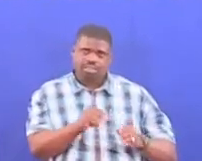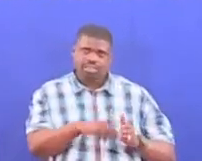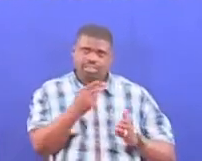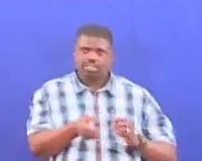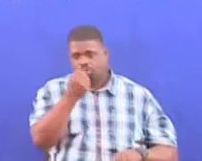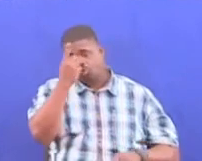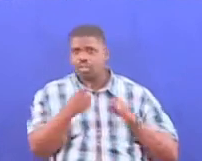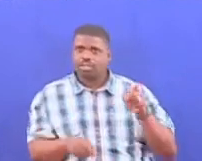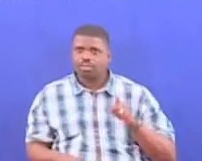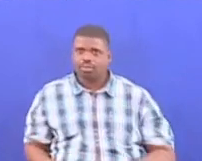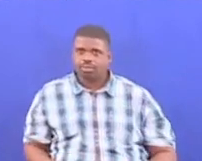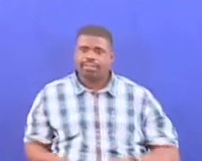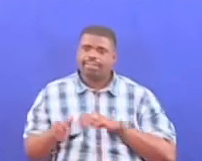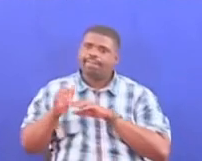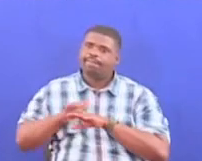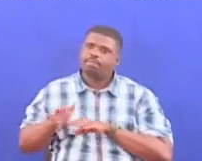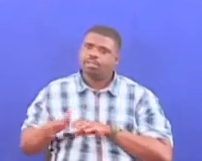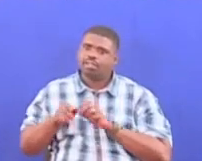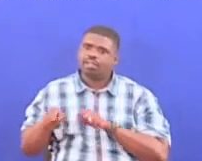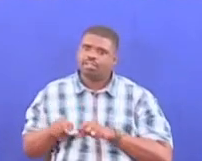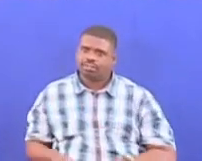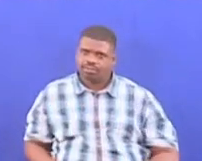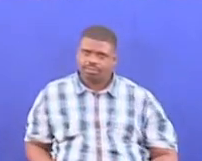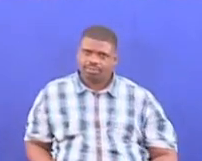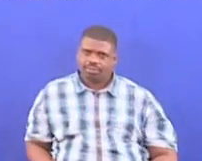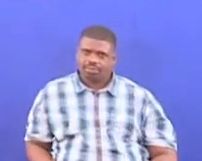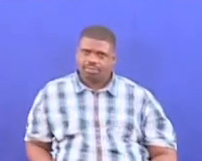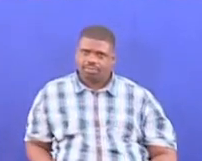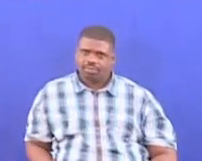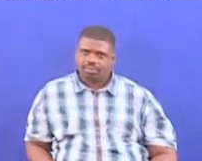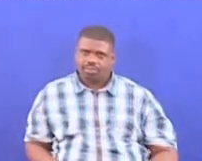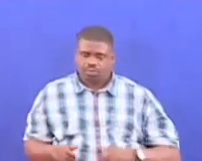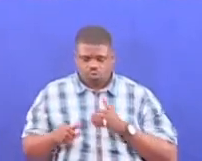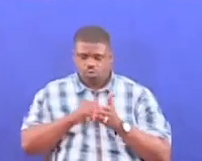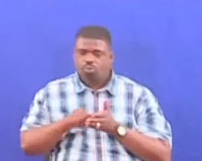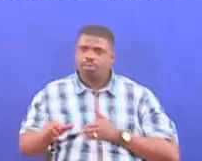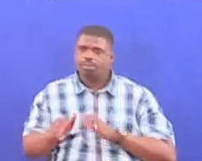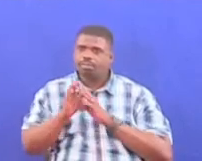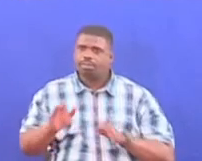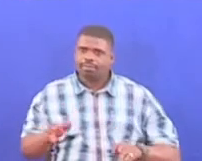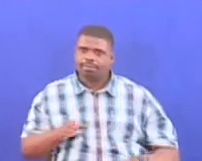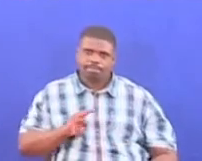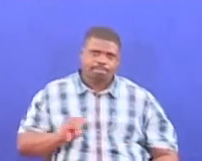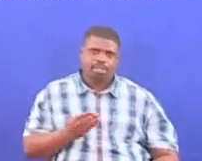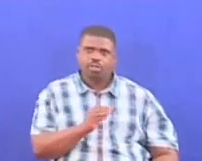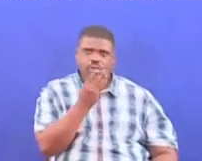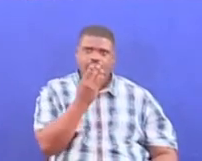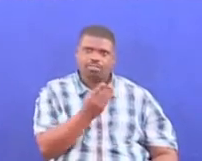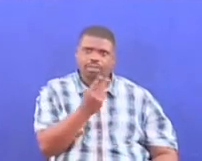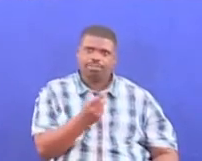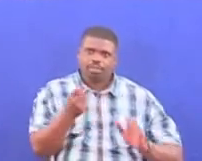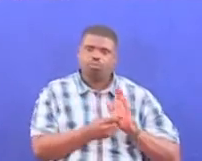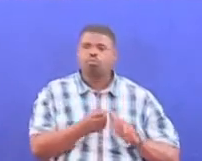Mwishima yesta, nimeleza kwa mba tumesha lipia bilioni arubena bili